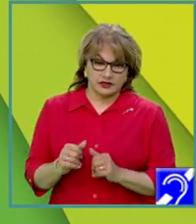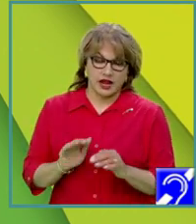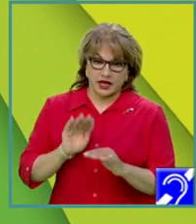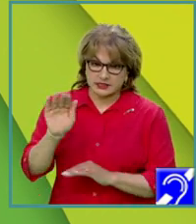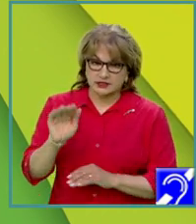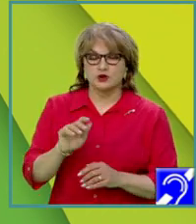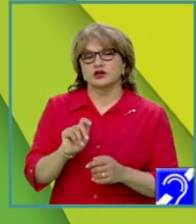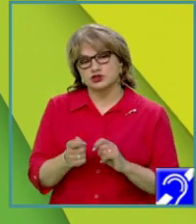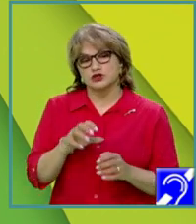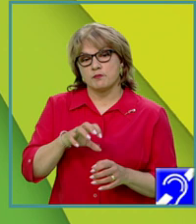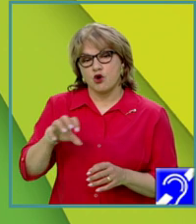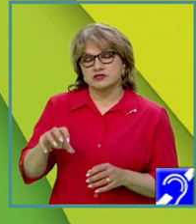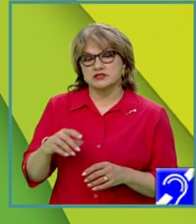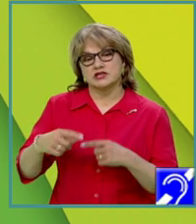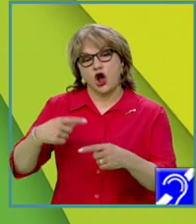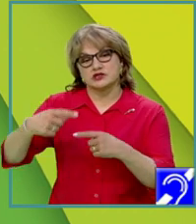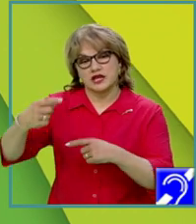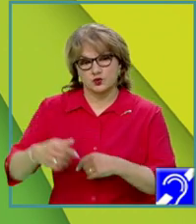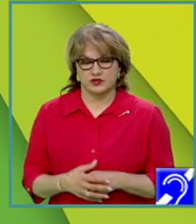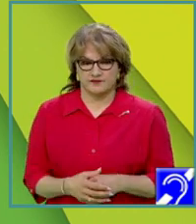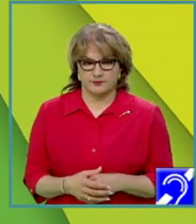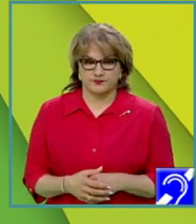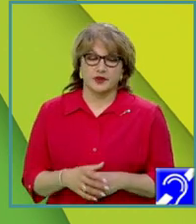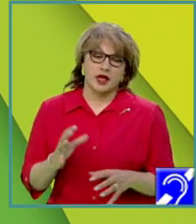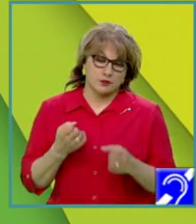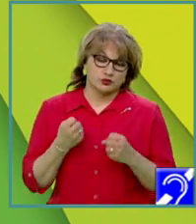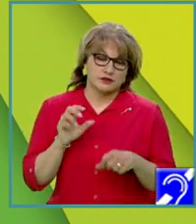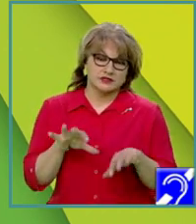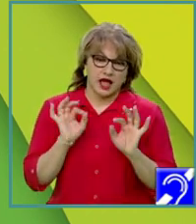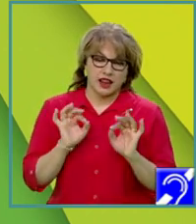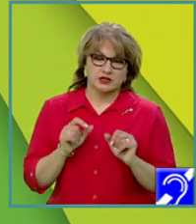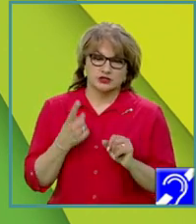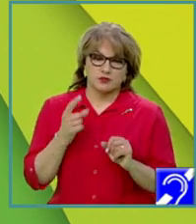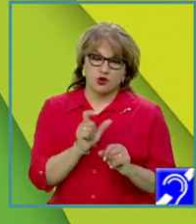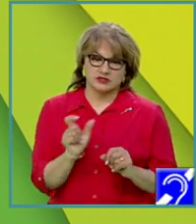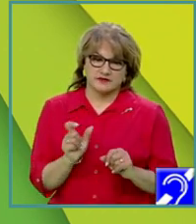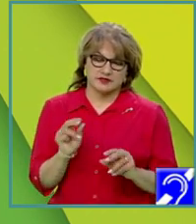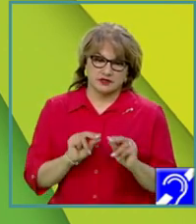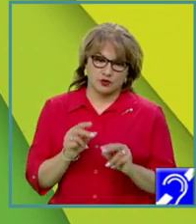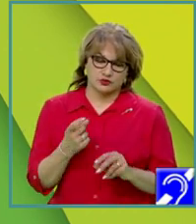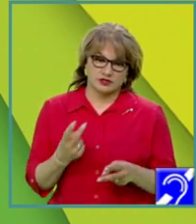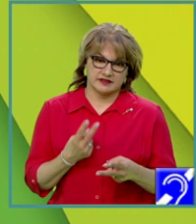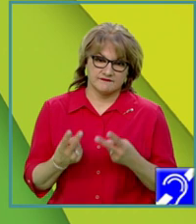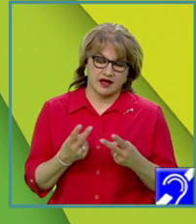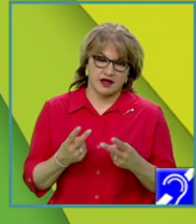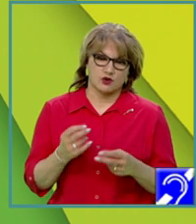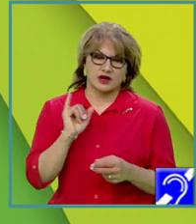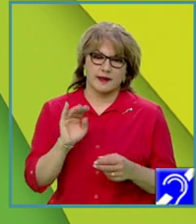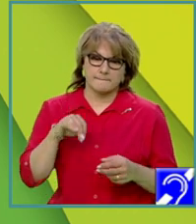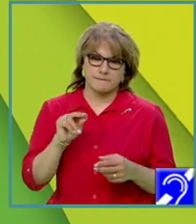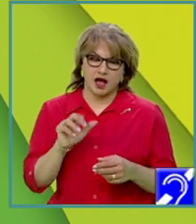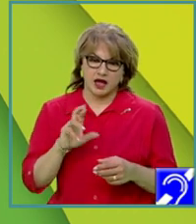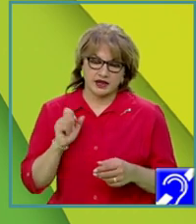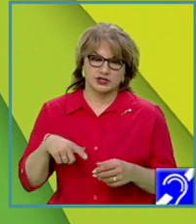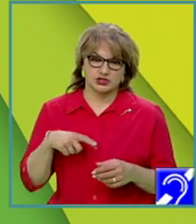află și pe poziții consecutive. De asemenea, putem să alegem o secvență compusă din valori impare și